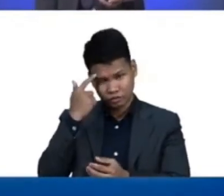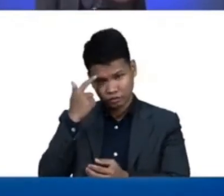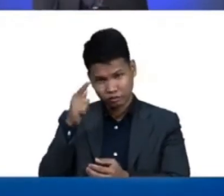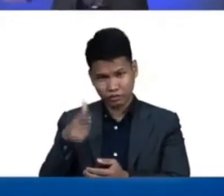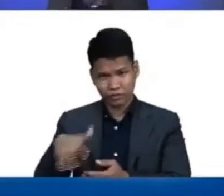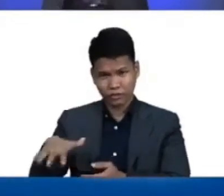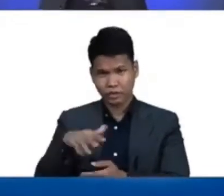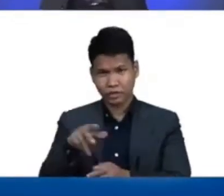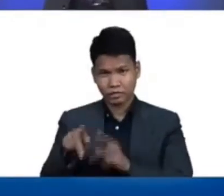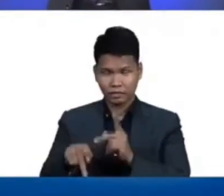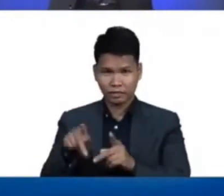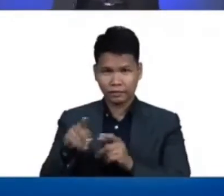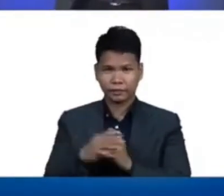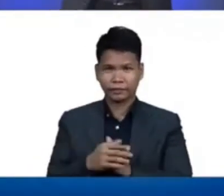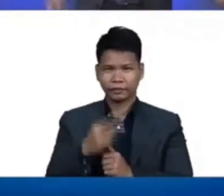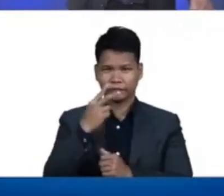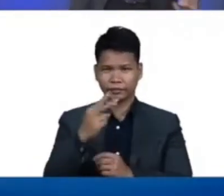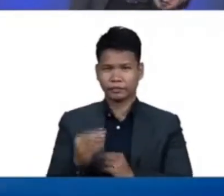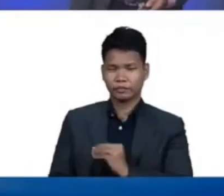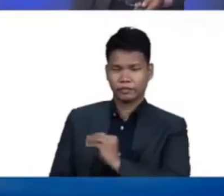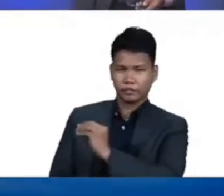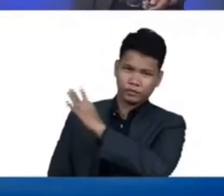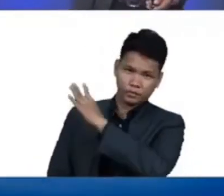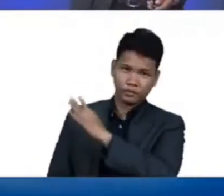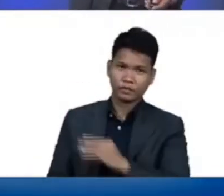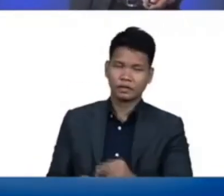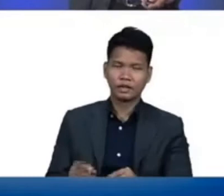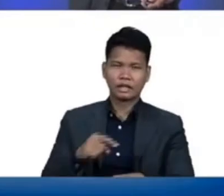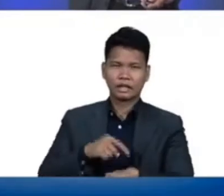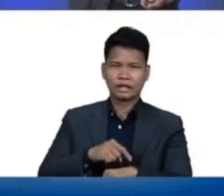tao. Titignan po natin during the time of Noah.